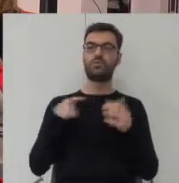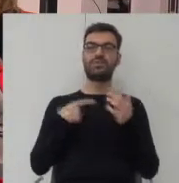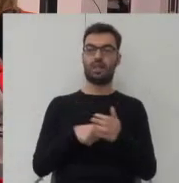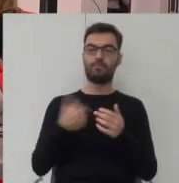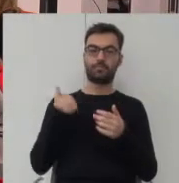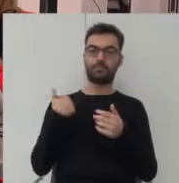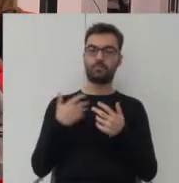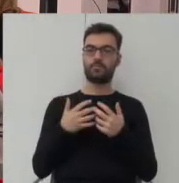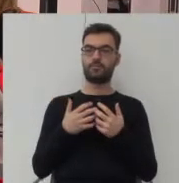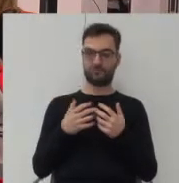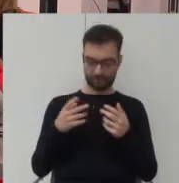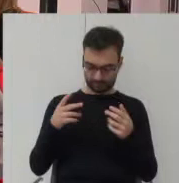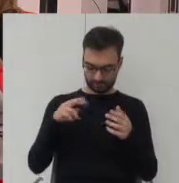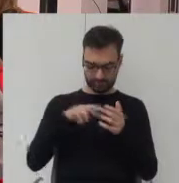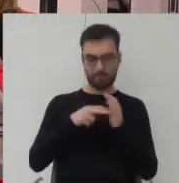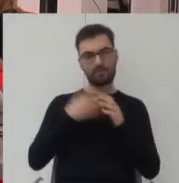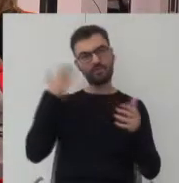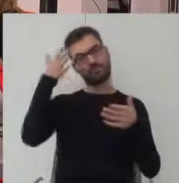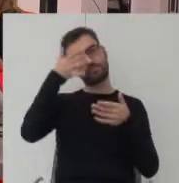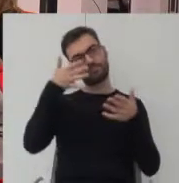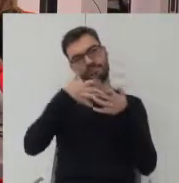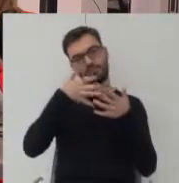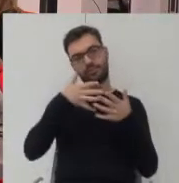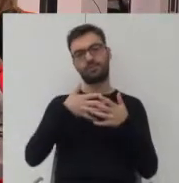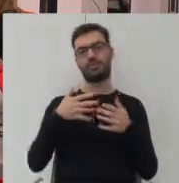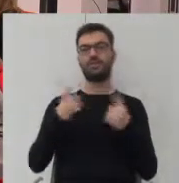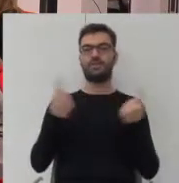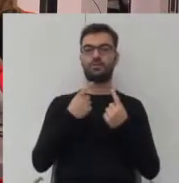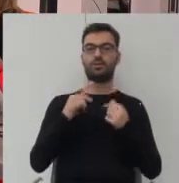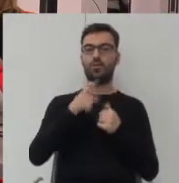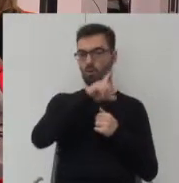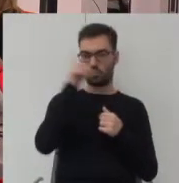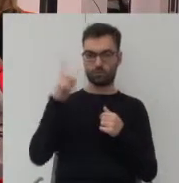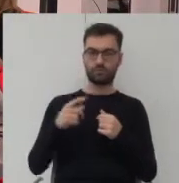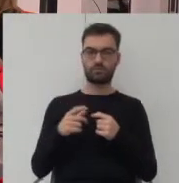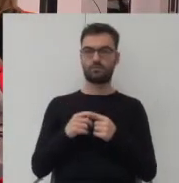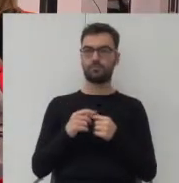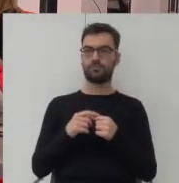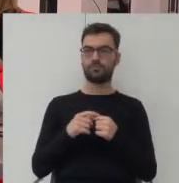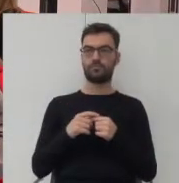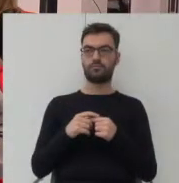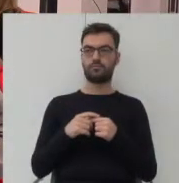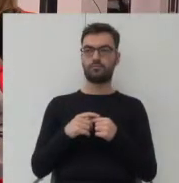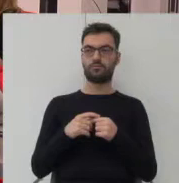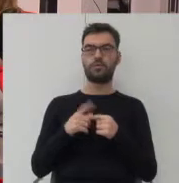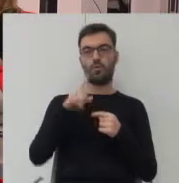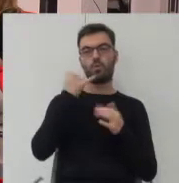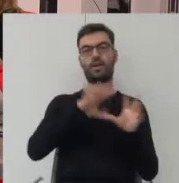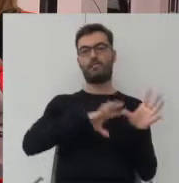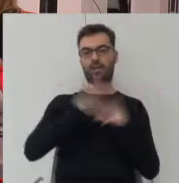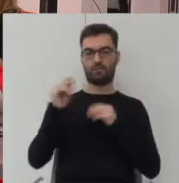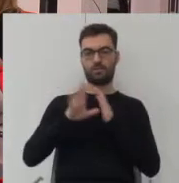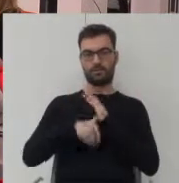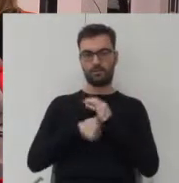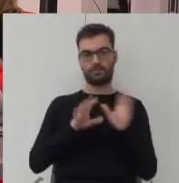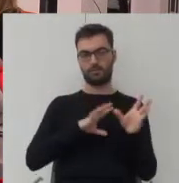też przewidzenie sytuacji, w której ludzie, którzy wyprowadzają się z miasta,